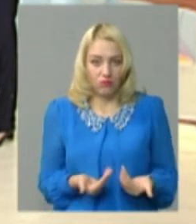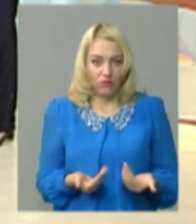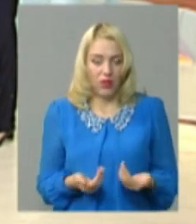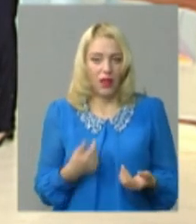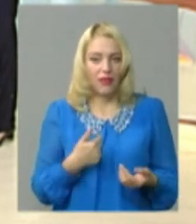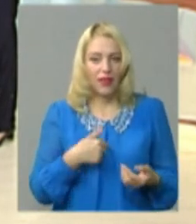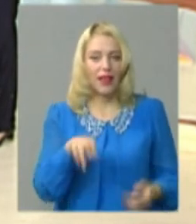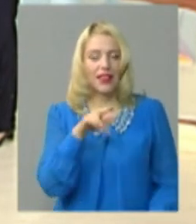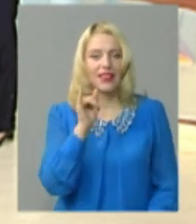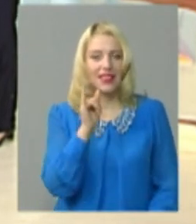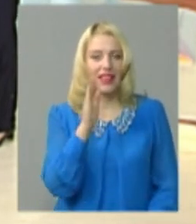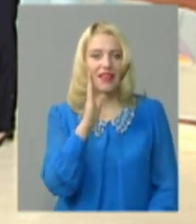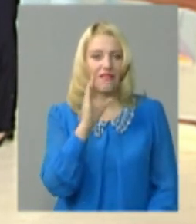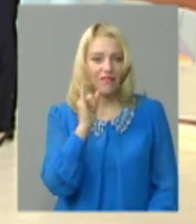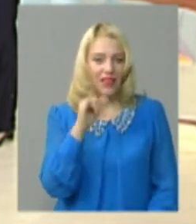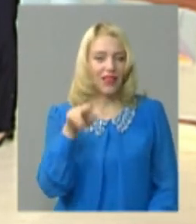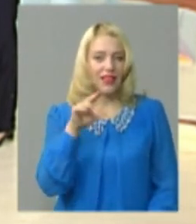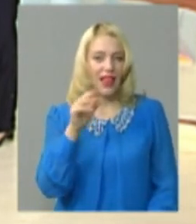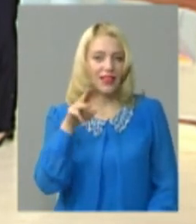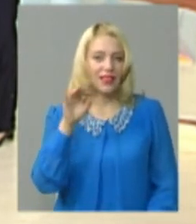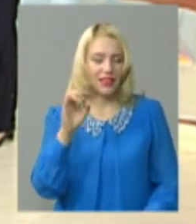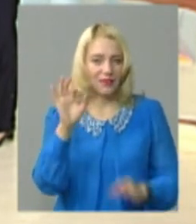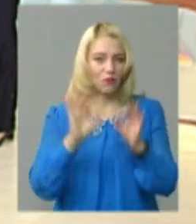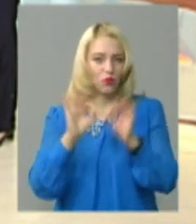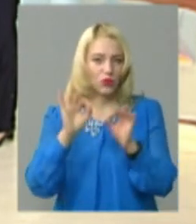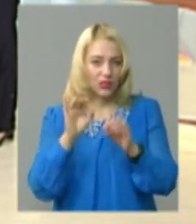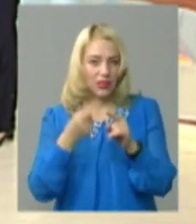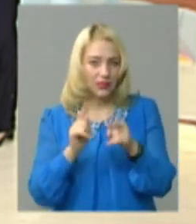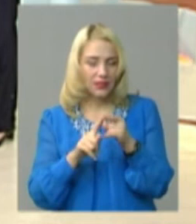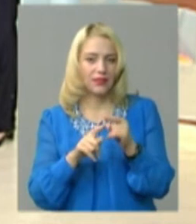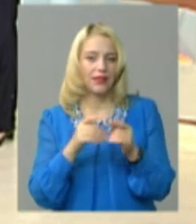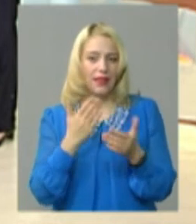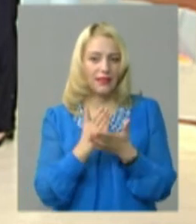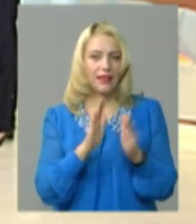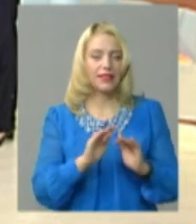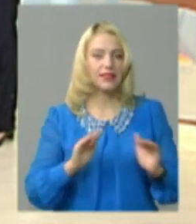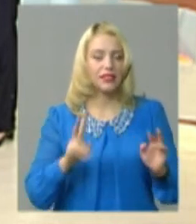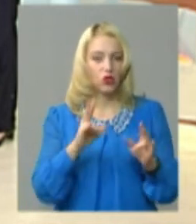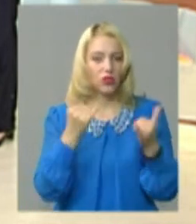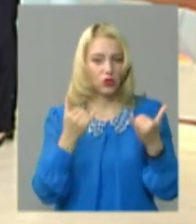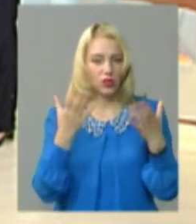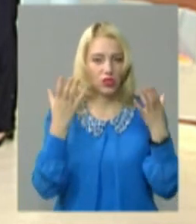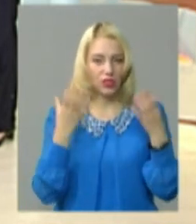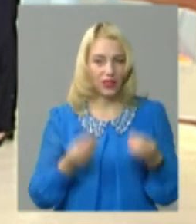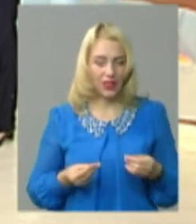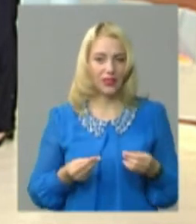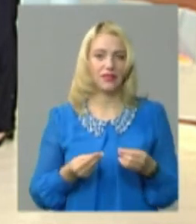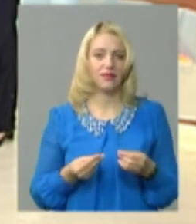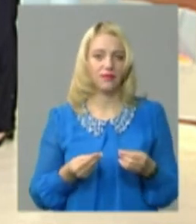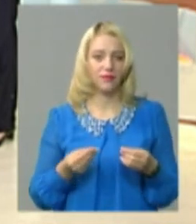нараховую дивіденди, але в мене діти, які на сьогоднішній день вже